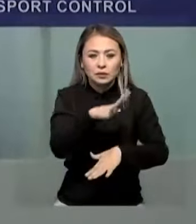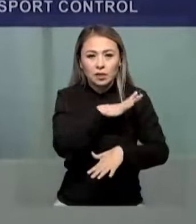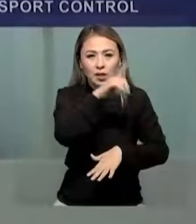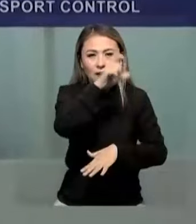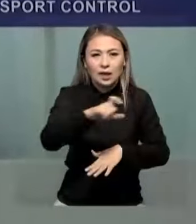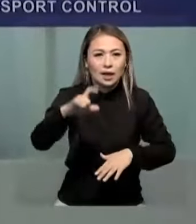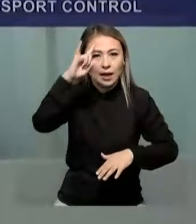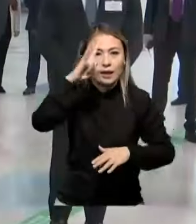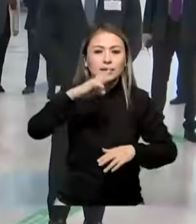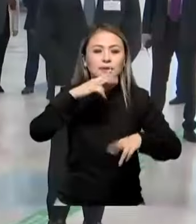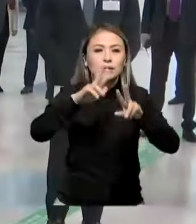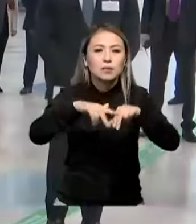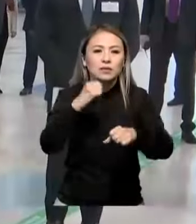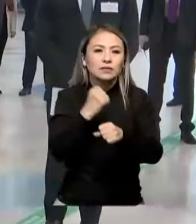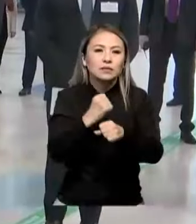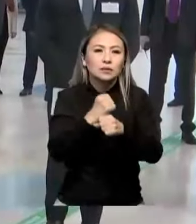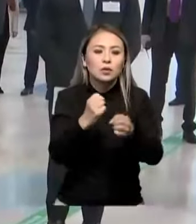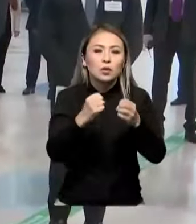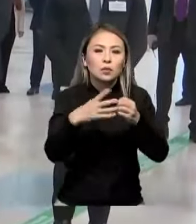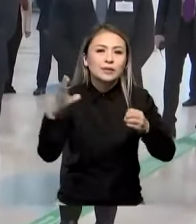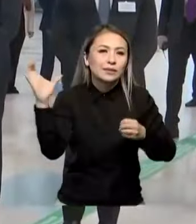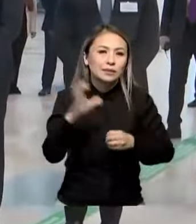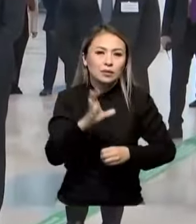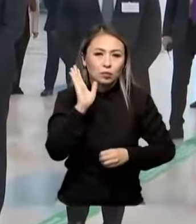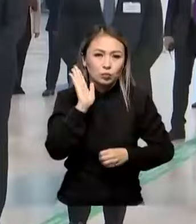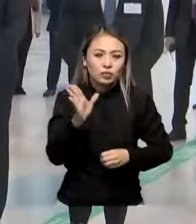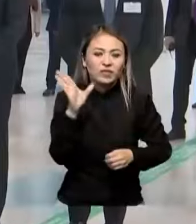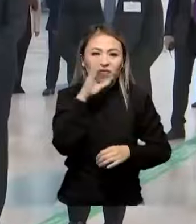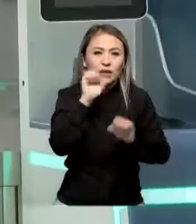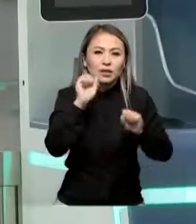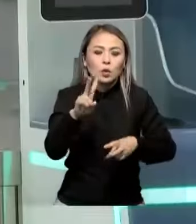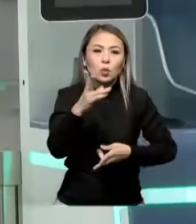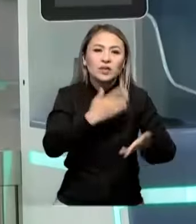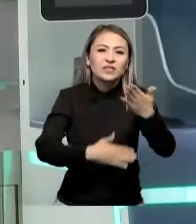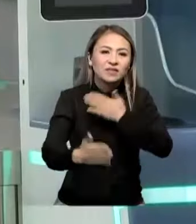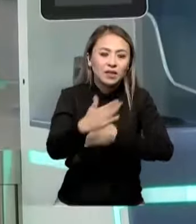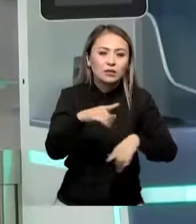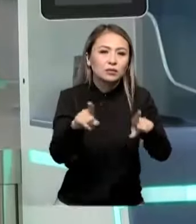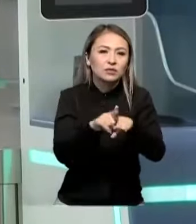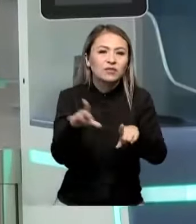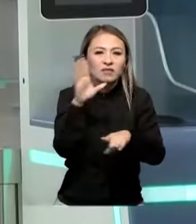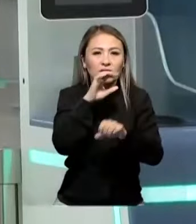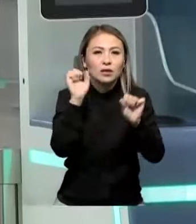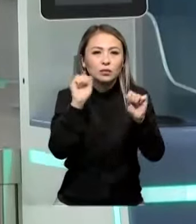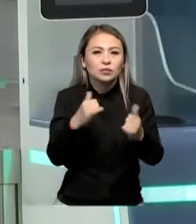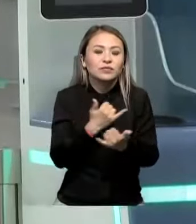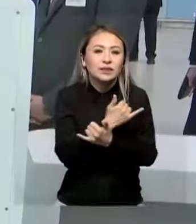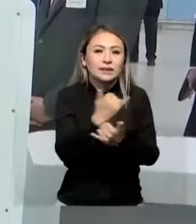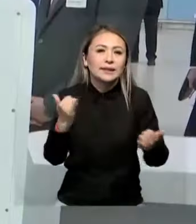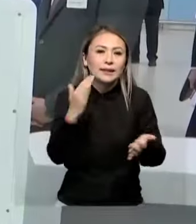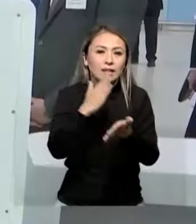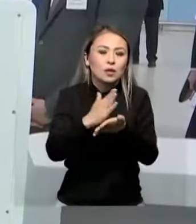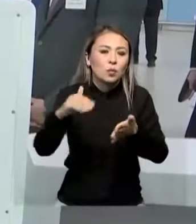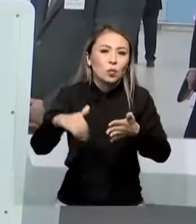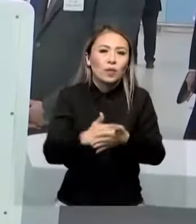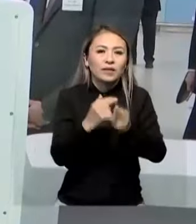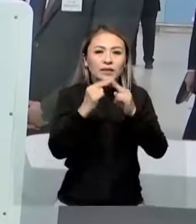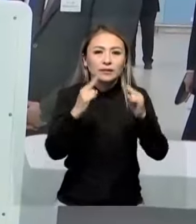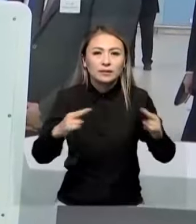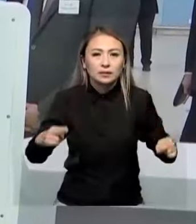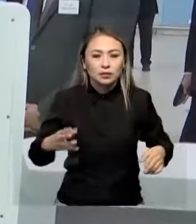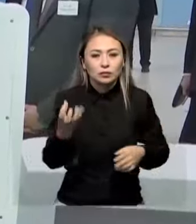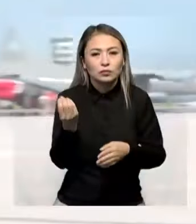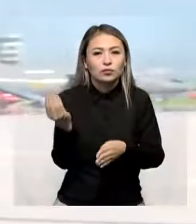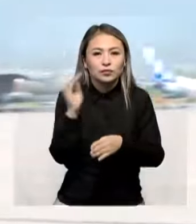азаматтары паспорттық бақылаудан 15 секунд төтетін болады. Мөмкіндігі лешекте өлі жандарға да барлық мөмкінді қарастырылған. Жаңа нысанының қызықтары